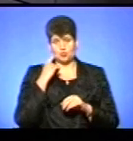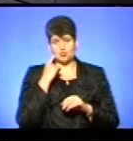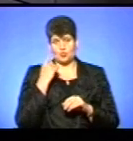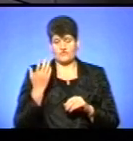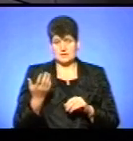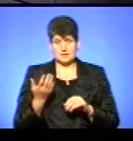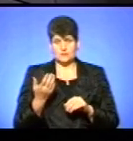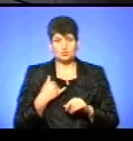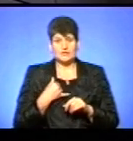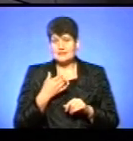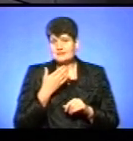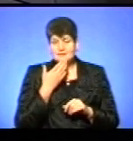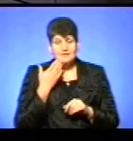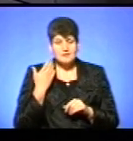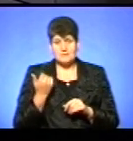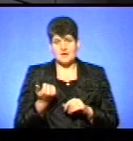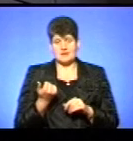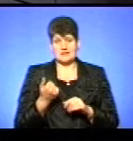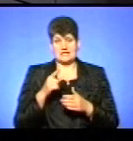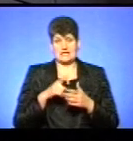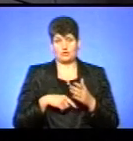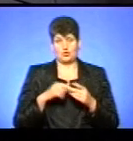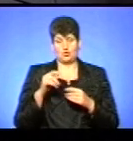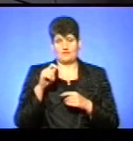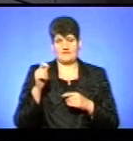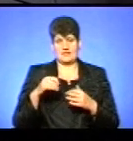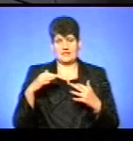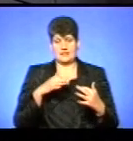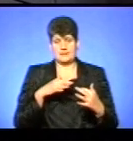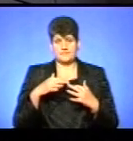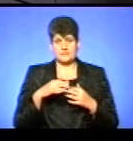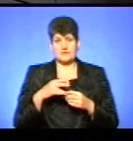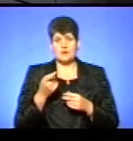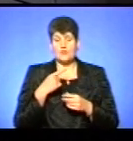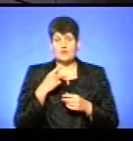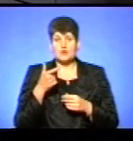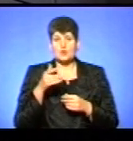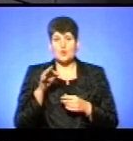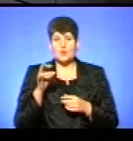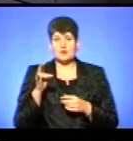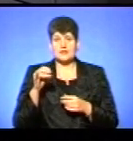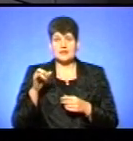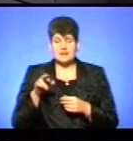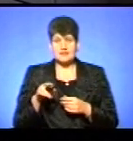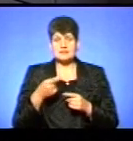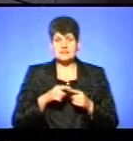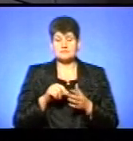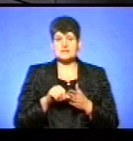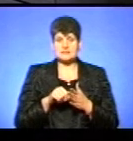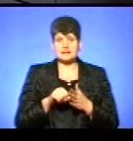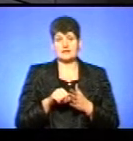І у нас немає релігійної вірності. Зверніть увагу, що нагоніння говорять представники православної церкви,